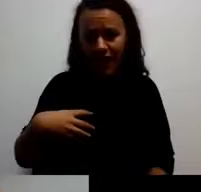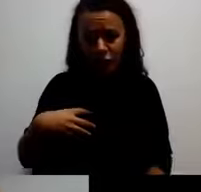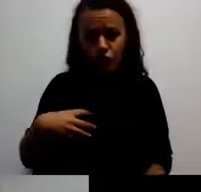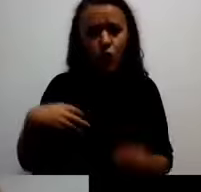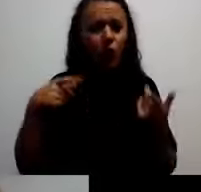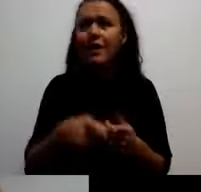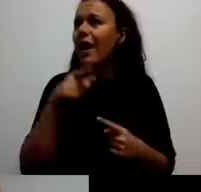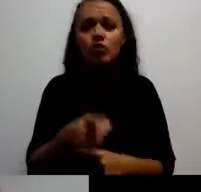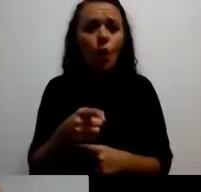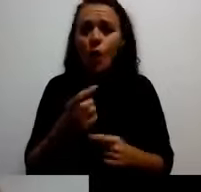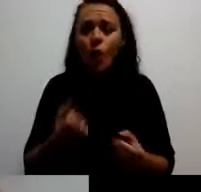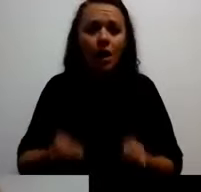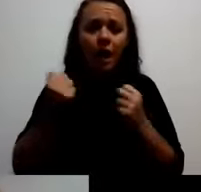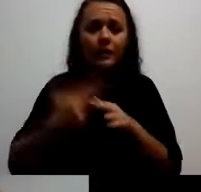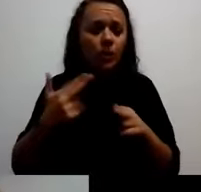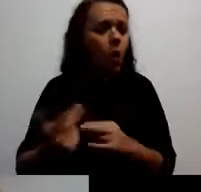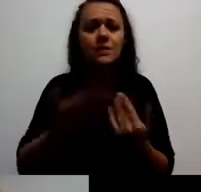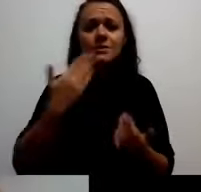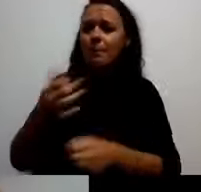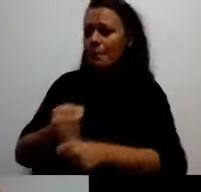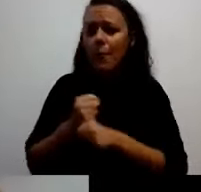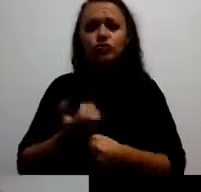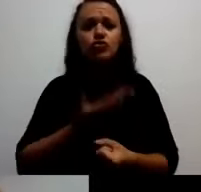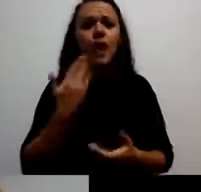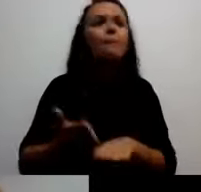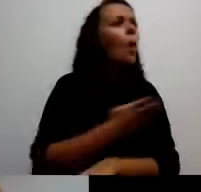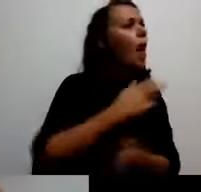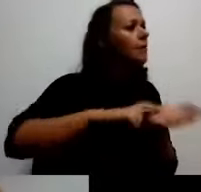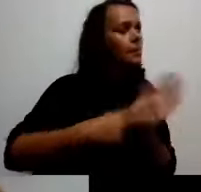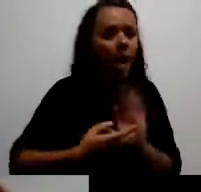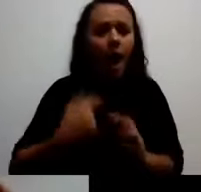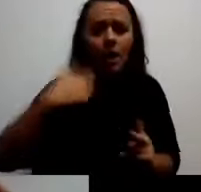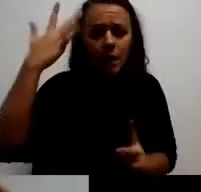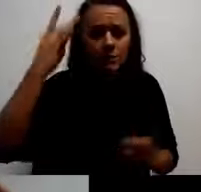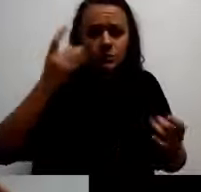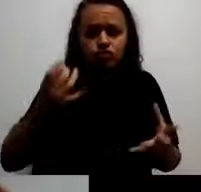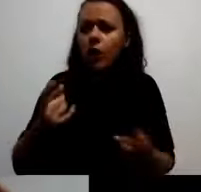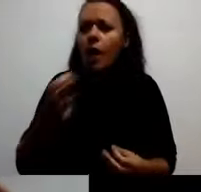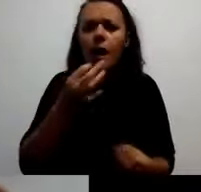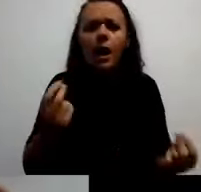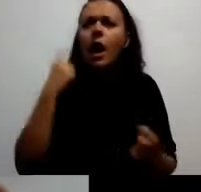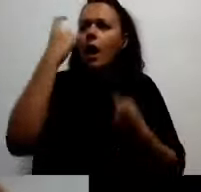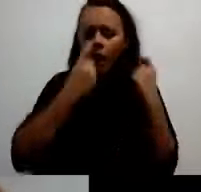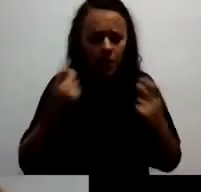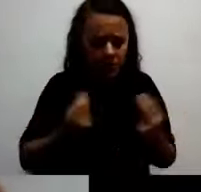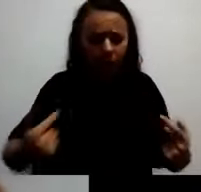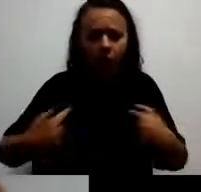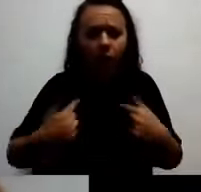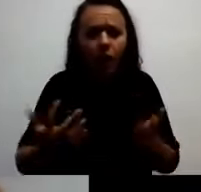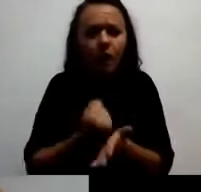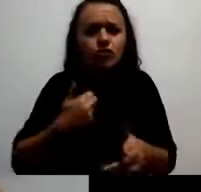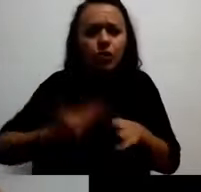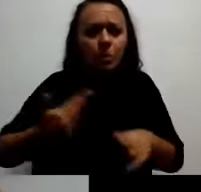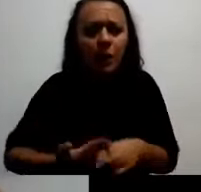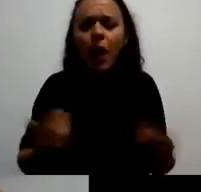podrške, bez plana i upozorenja. I dok se pitaš zašto baš ja, imaš potrebu da ti neko objasni u čemu si,